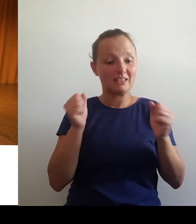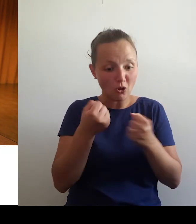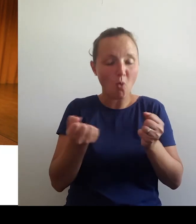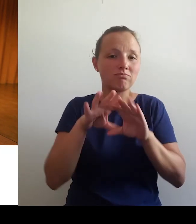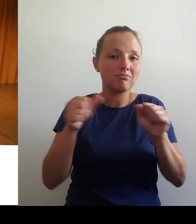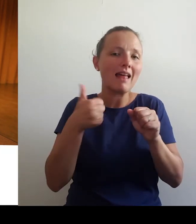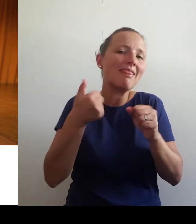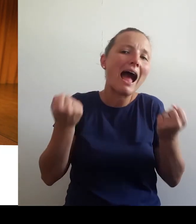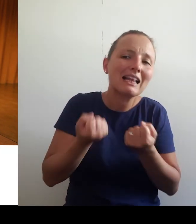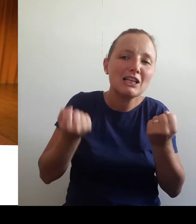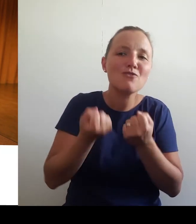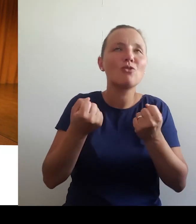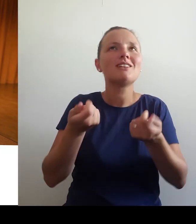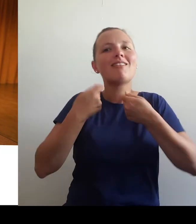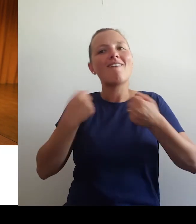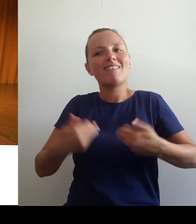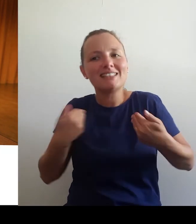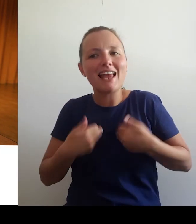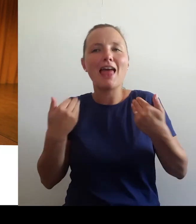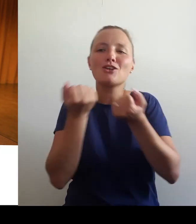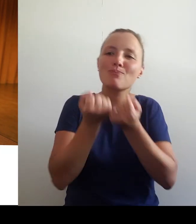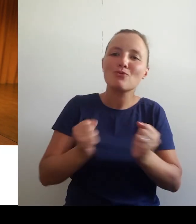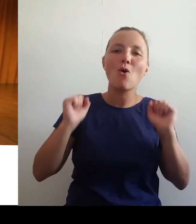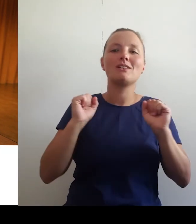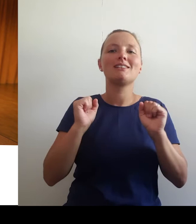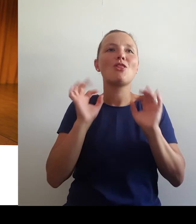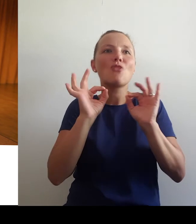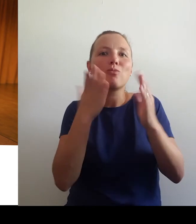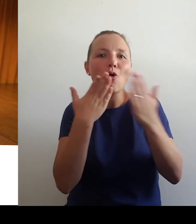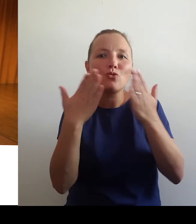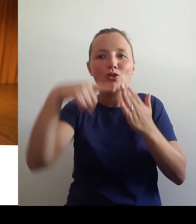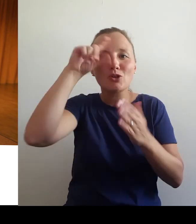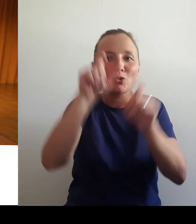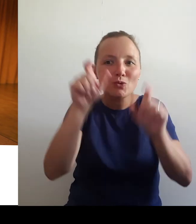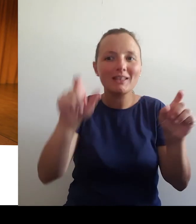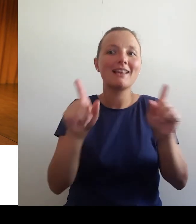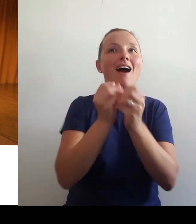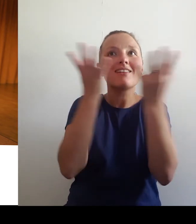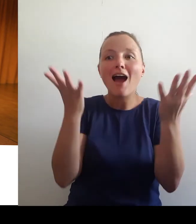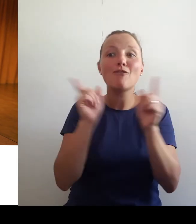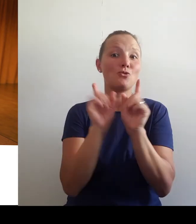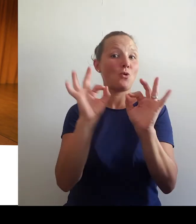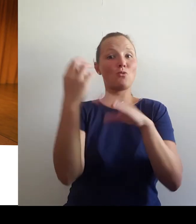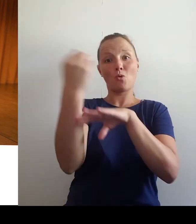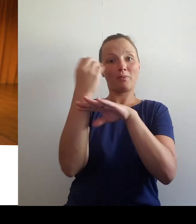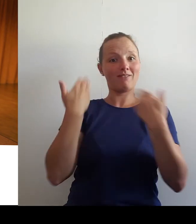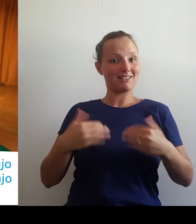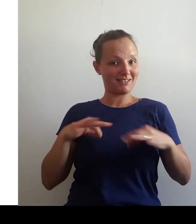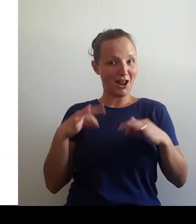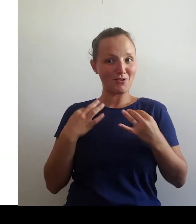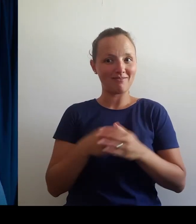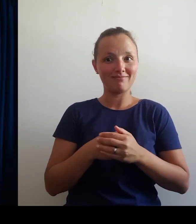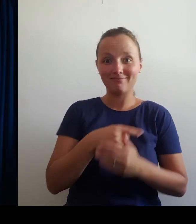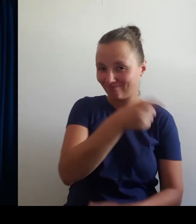Zapomnimo ga z aktivnostmi, ki nas veselijo, sprostijo, prispevajo k dobrim odnosom so ljudmi in naravo, ter hkrati dobro vplivajo na naše zdravje.